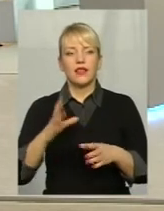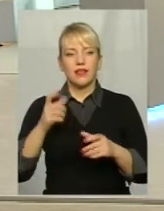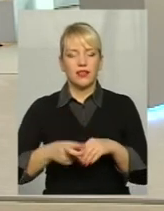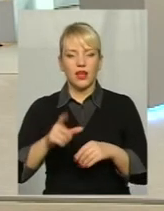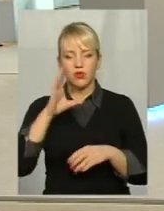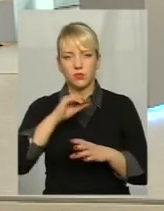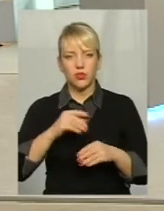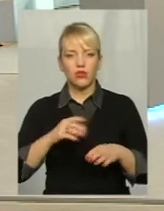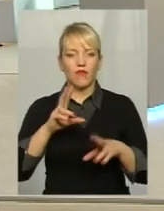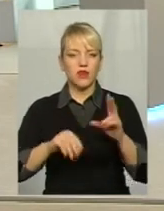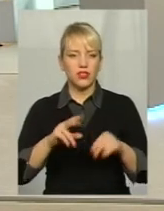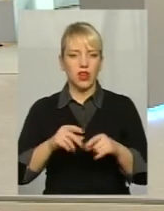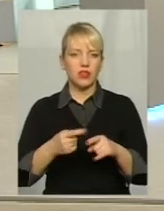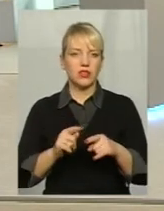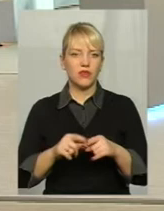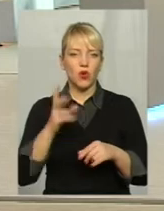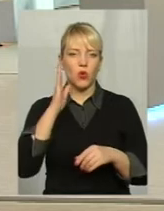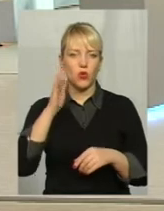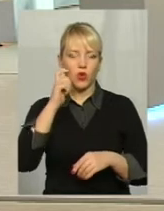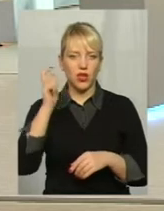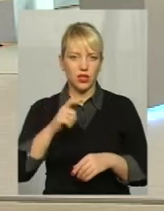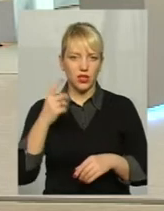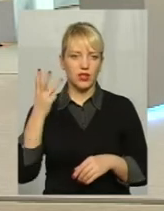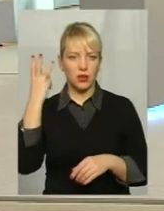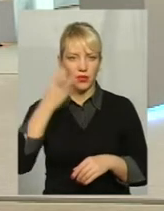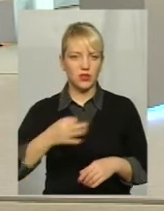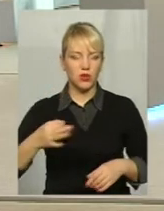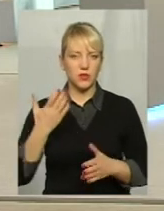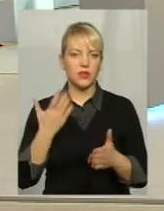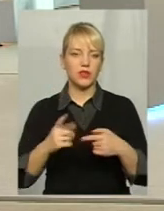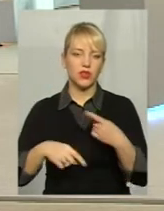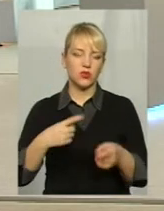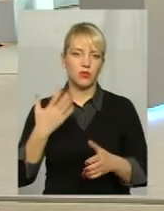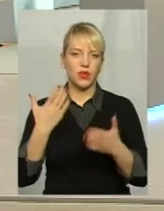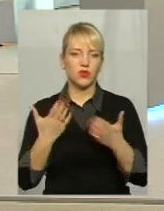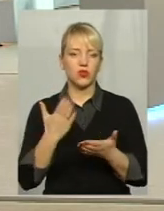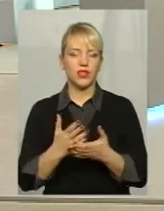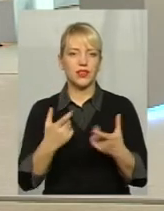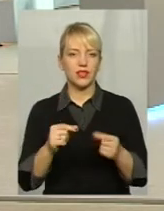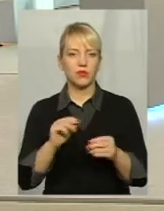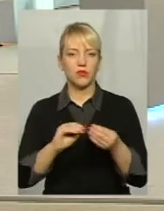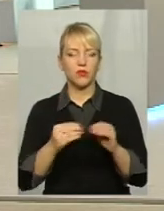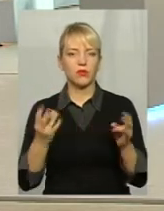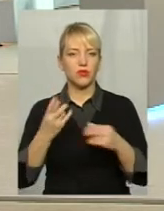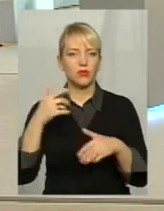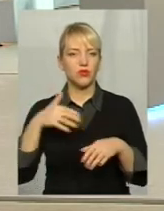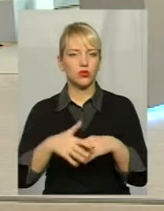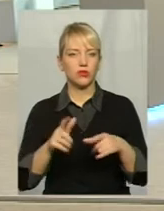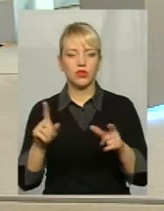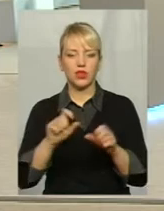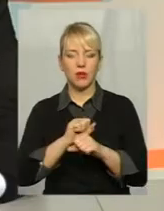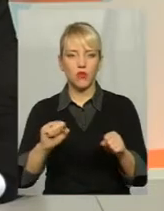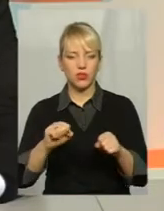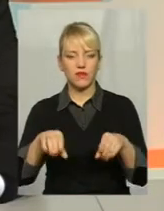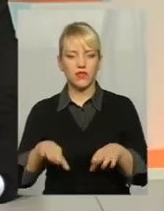Україні З тих, що взагалі були проведені Наступне, якщо є десь проблеми, то потрібно розуміти, що не можна вирішити